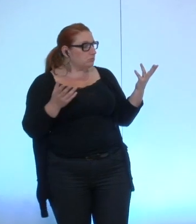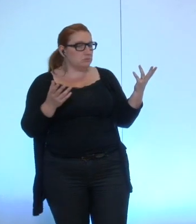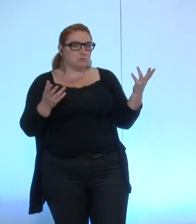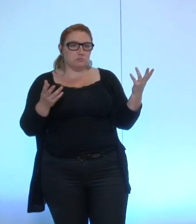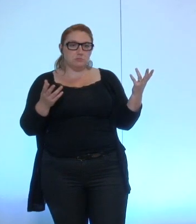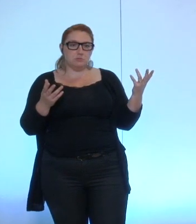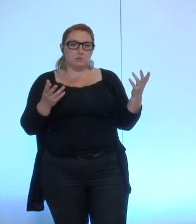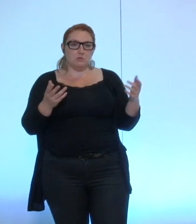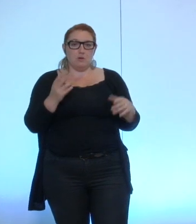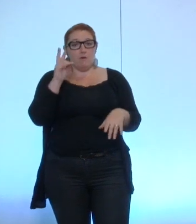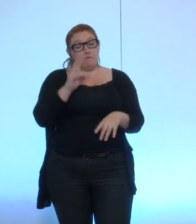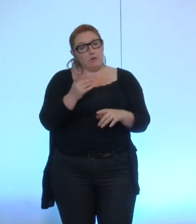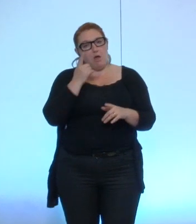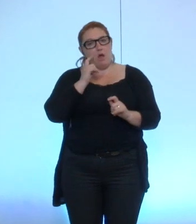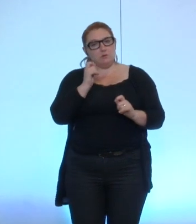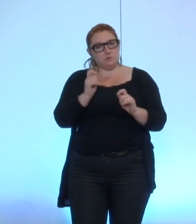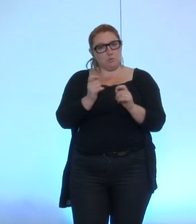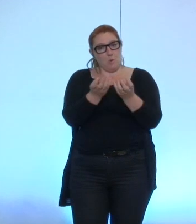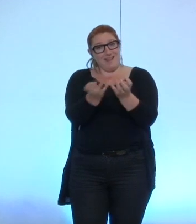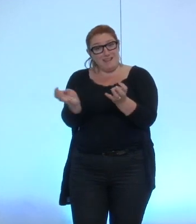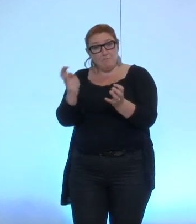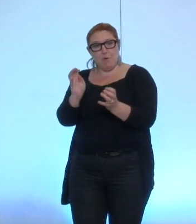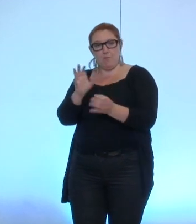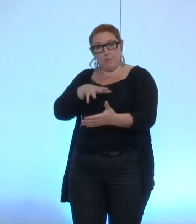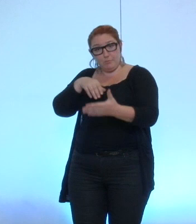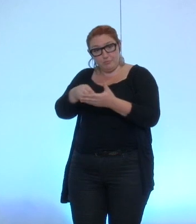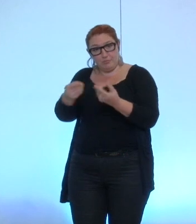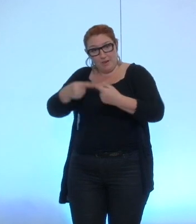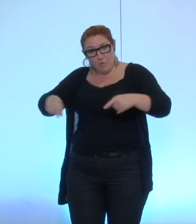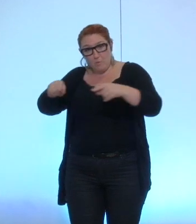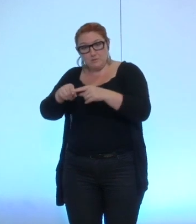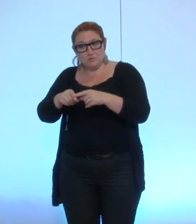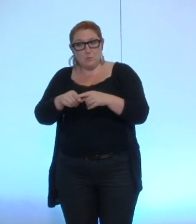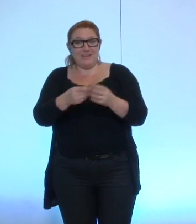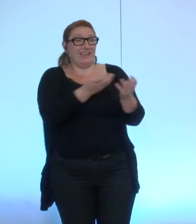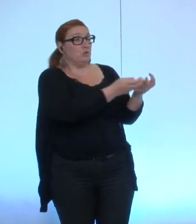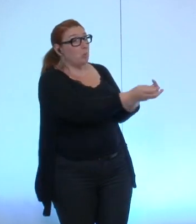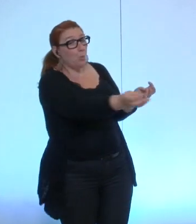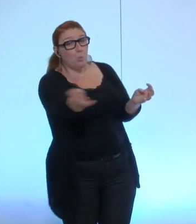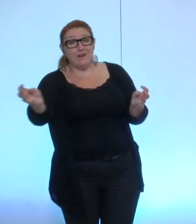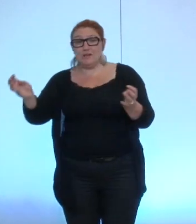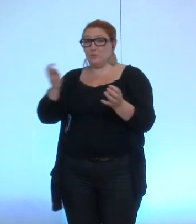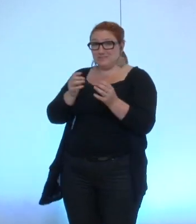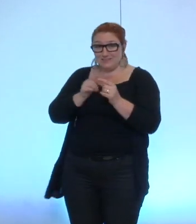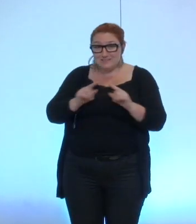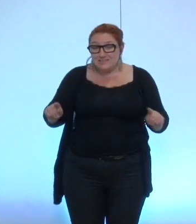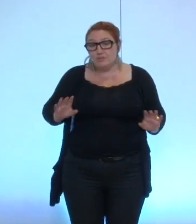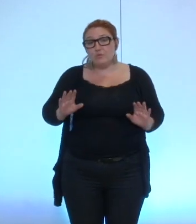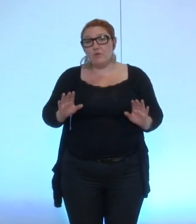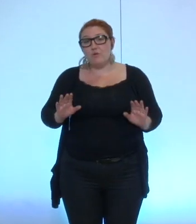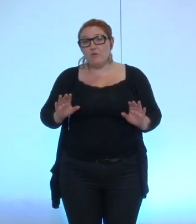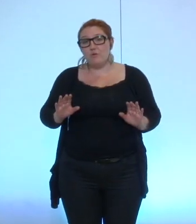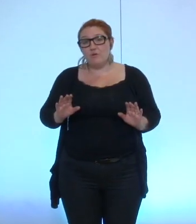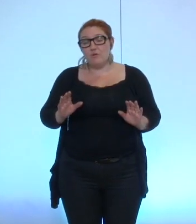petite distinction entre les membres de la commission et tous les conseillers municipaux et c'est le sens de l'amendement vous